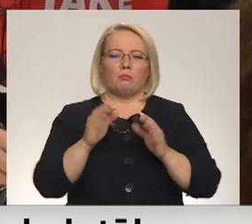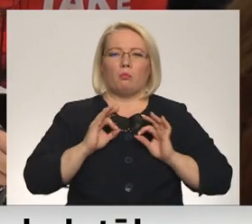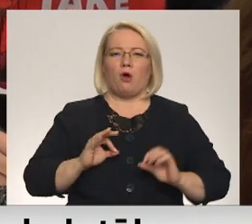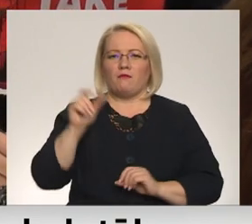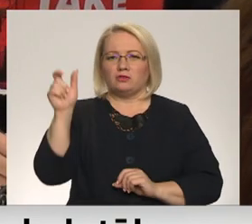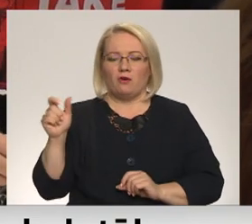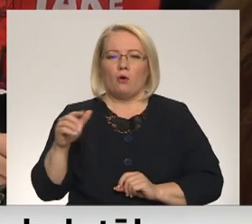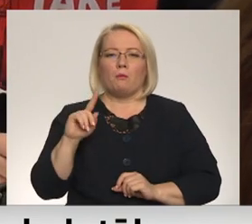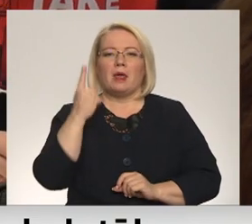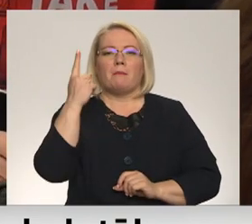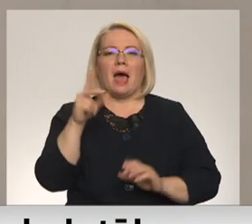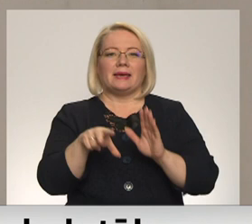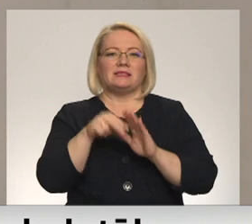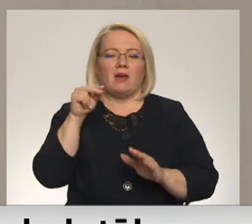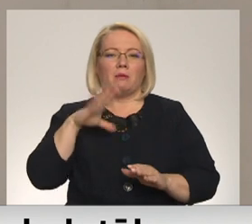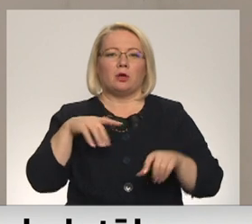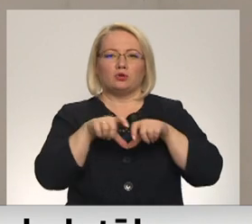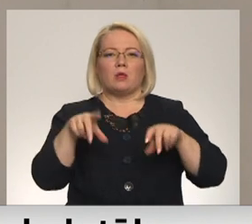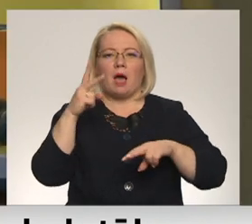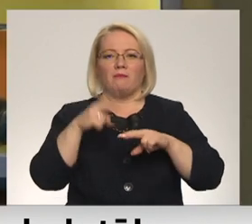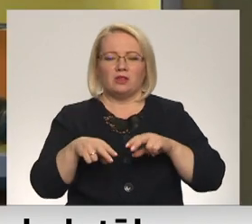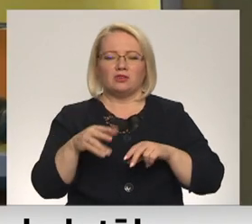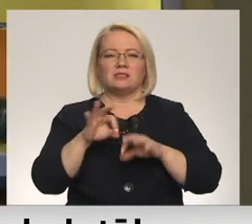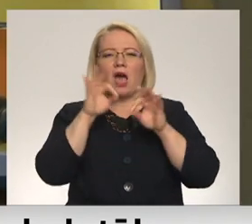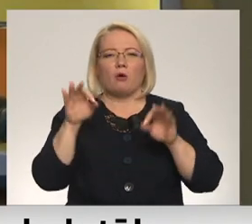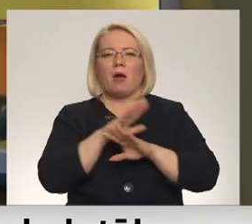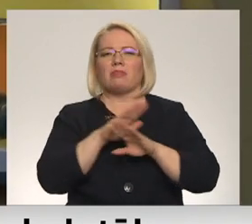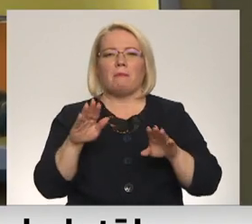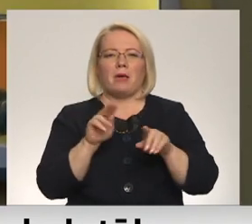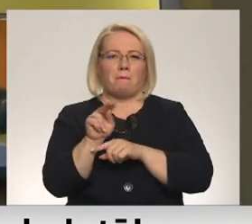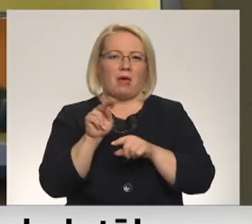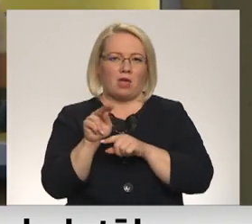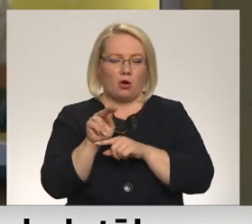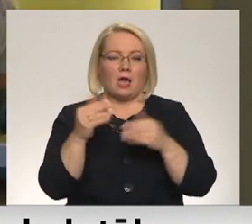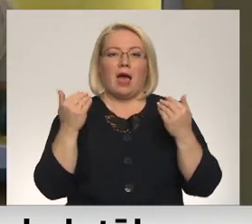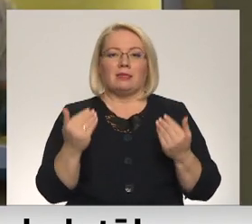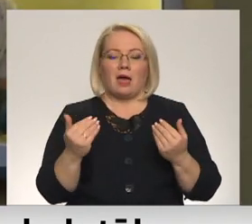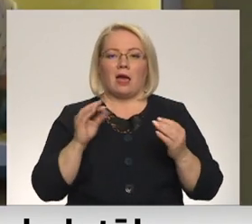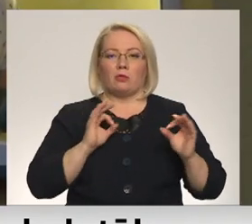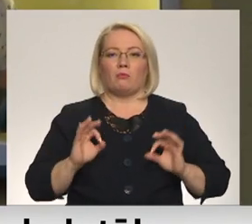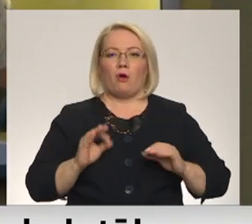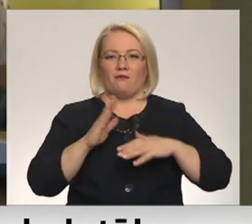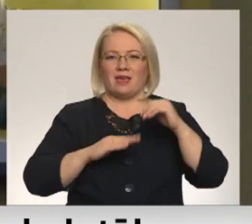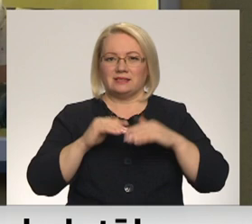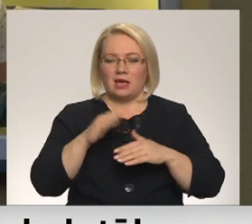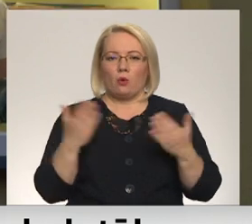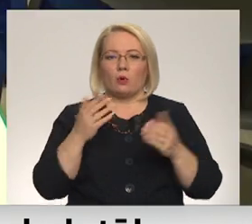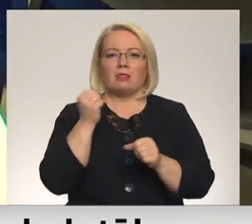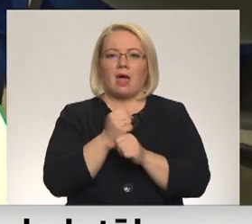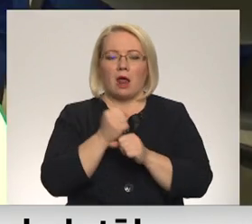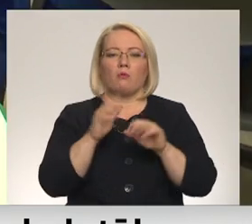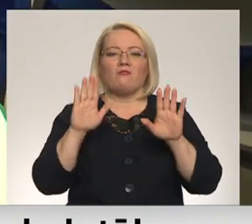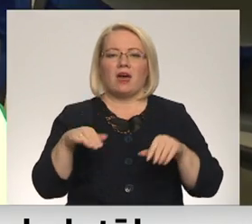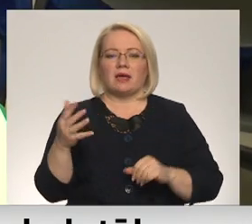izvēle pēc skolas apsalvēšanas nebija pedagoģija. Bet pašlaik tā ir profesija, kurā darbu noteikti varēs atrast.